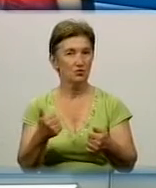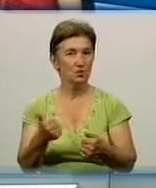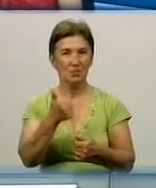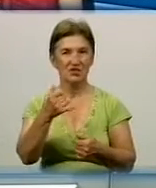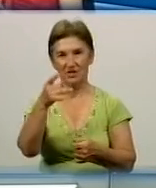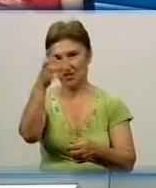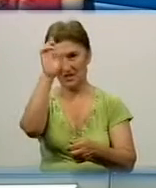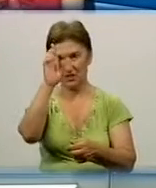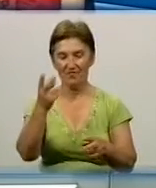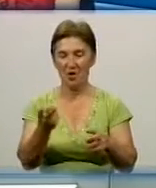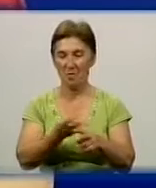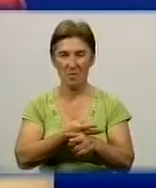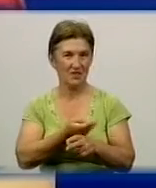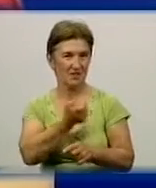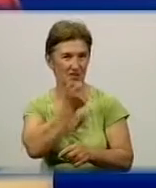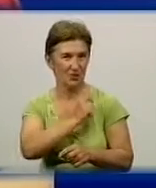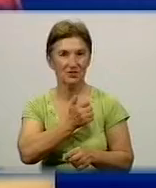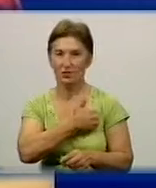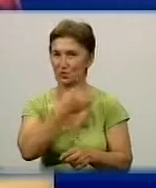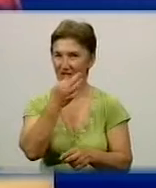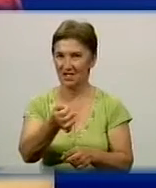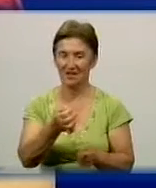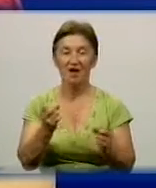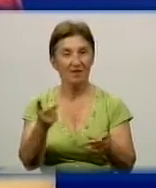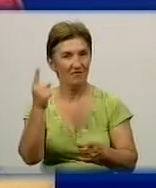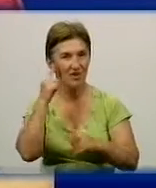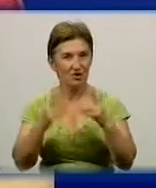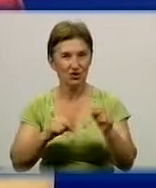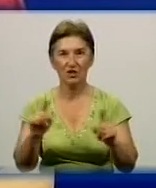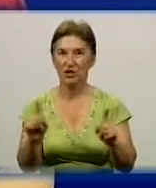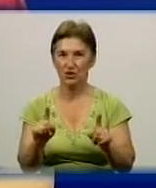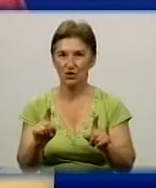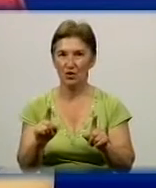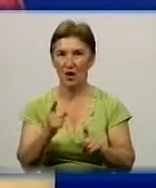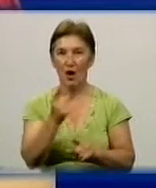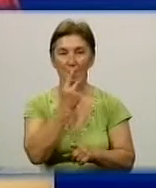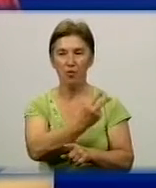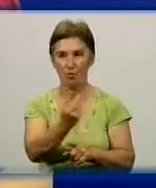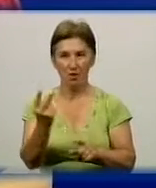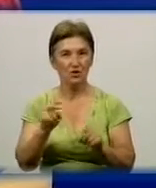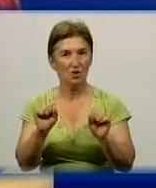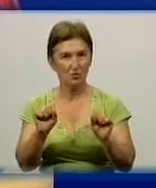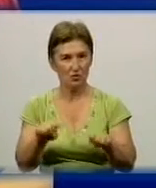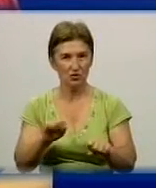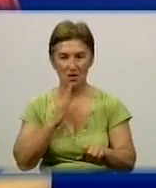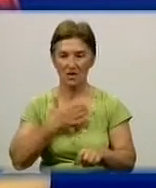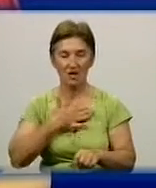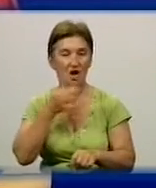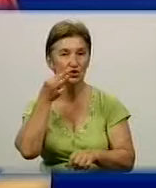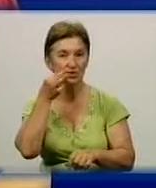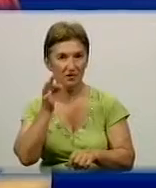без зайвої скромності, хочу сказати. Як ви вважаєте, після того, що побачили, можемо наш досвід